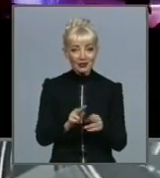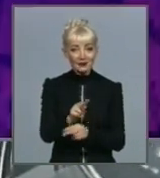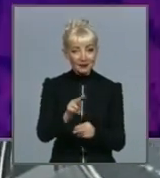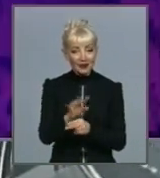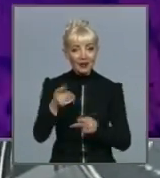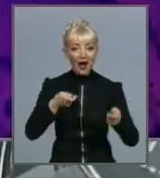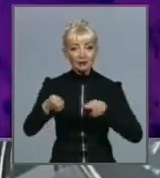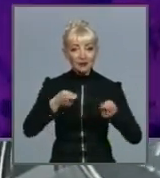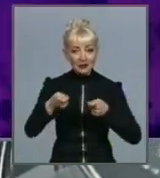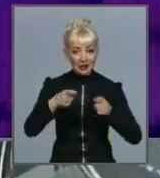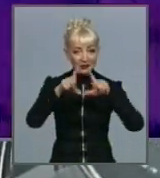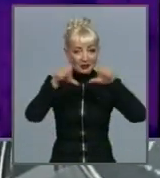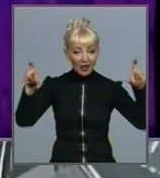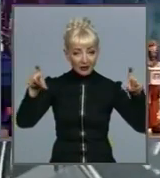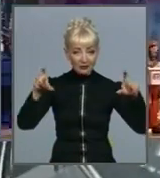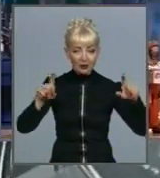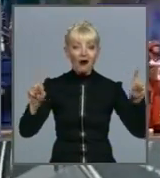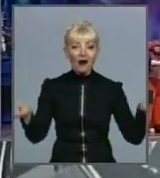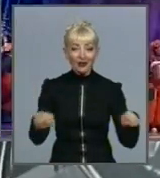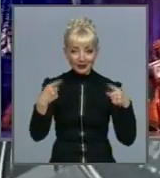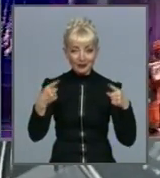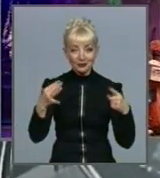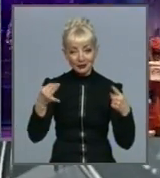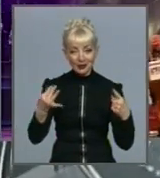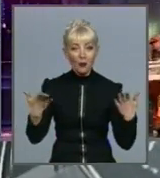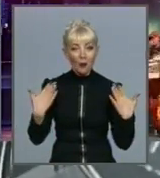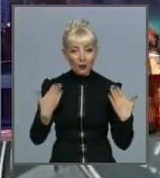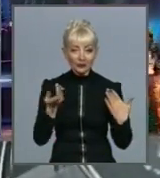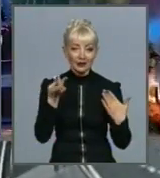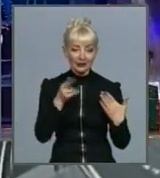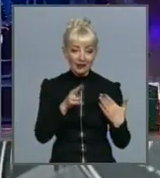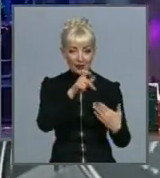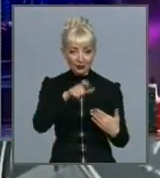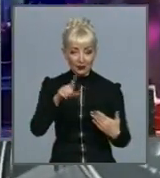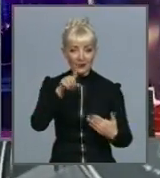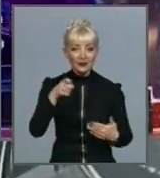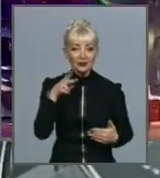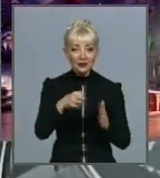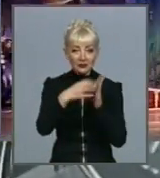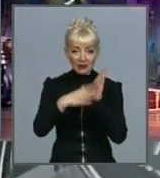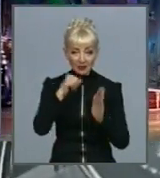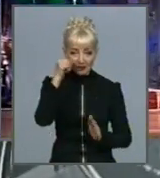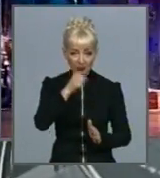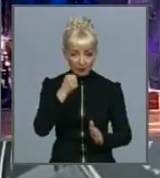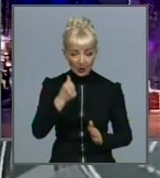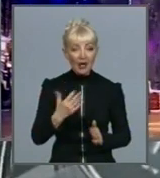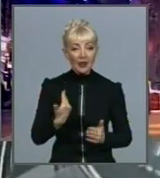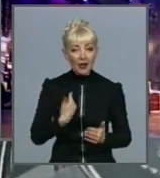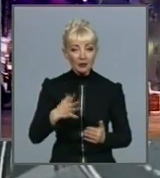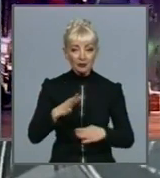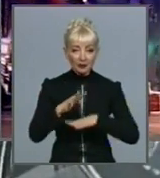організують і дозвілля для містян. За 2019 рік нашим закладом було проведено близько 170